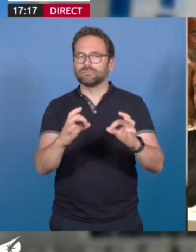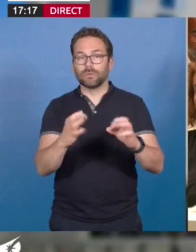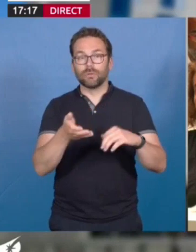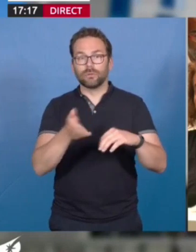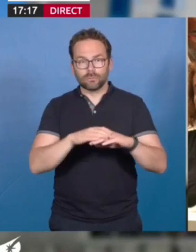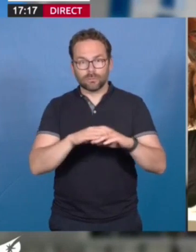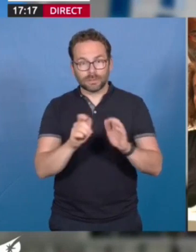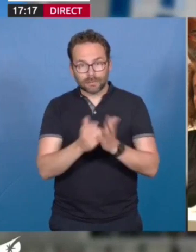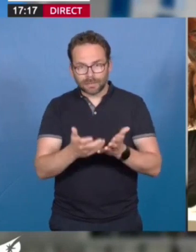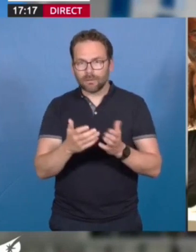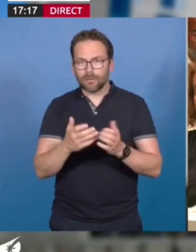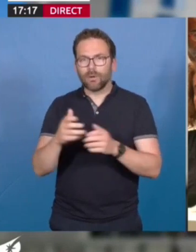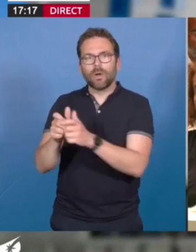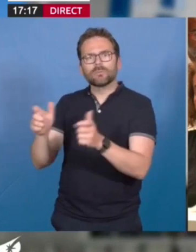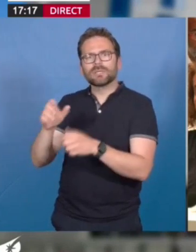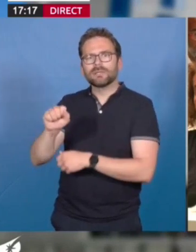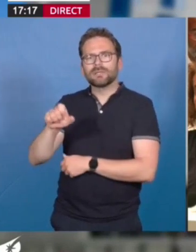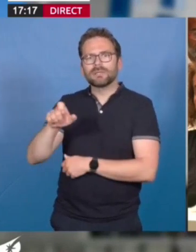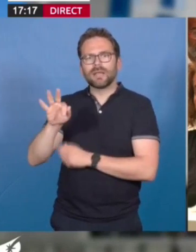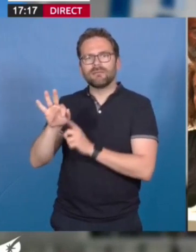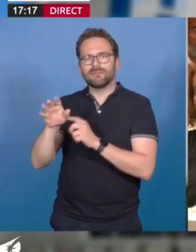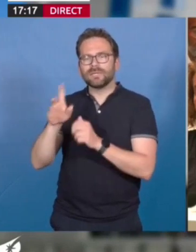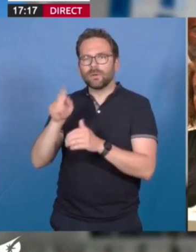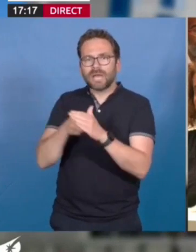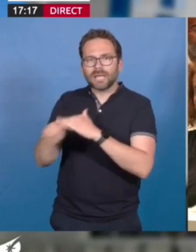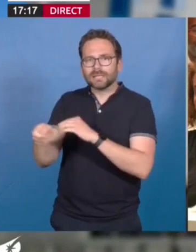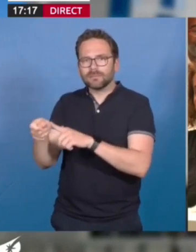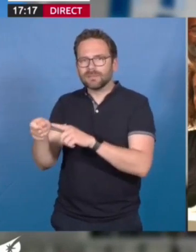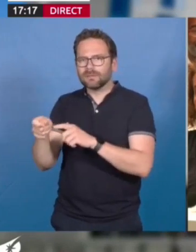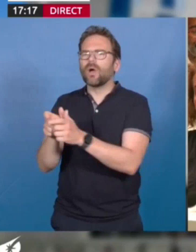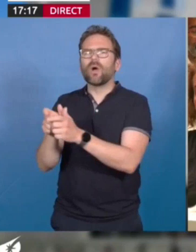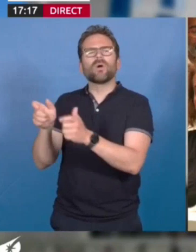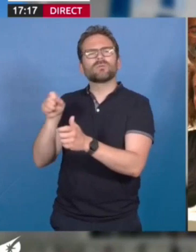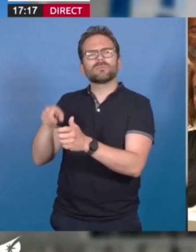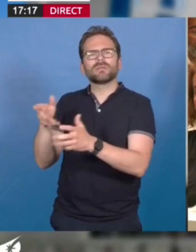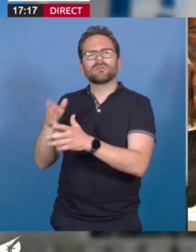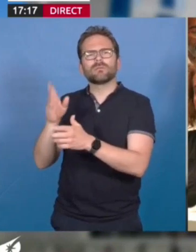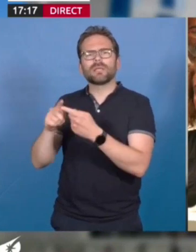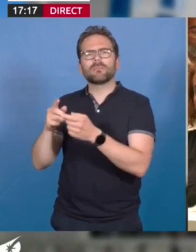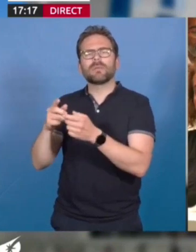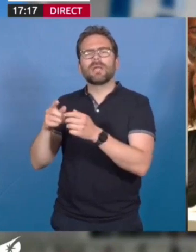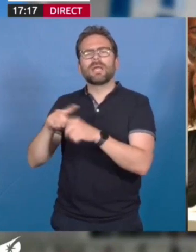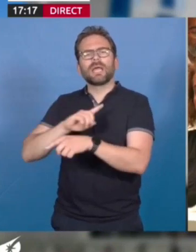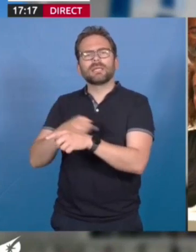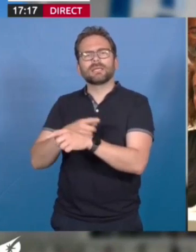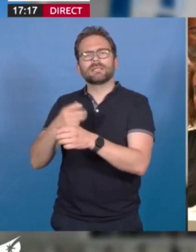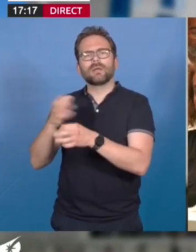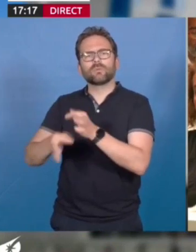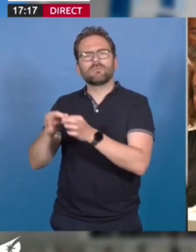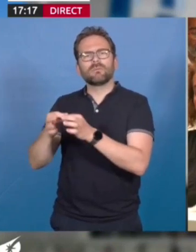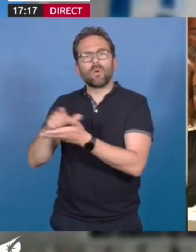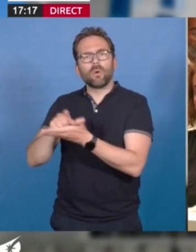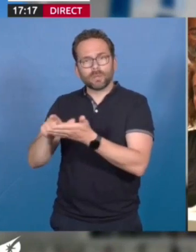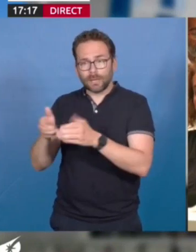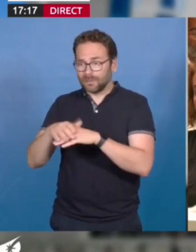devoir indemniser la société Selfie. Cette entreprise est spécialisée dans les énergies renouvelables locales, mais ne produit pas